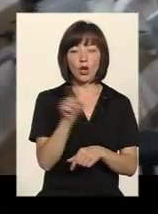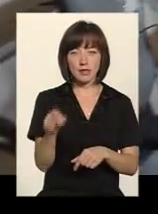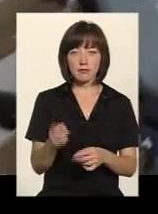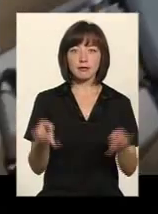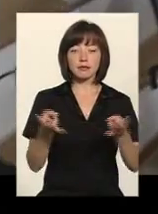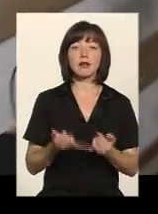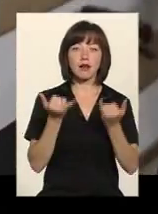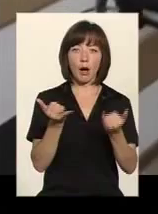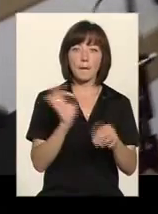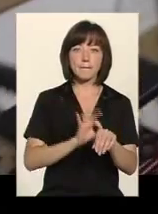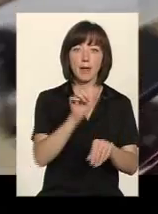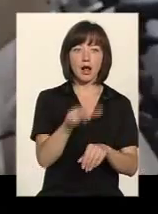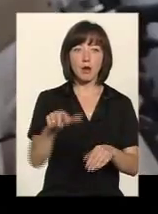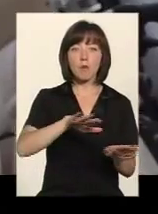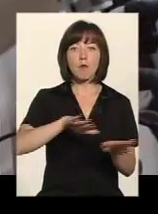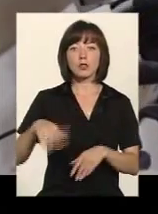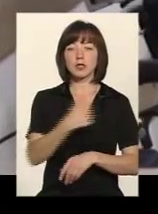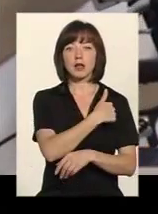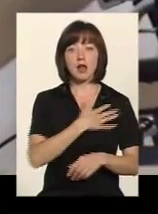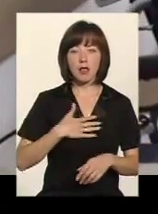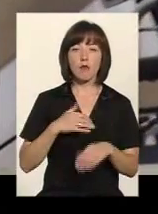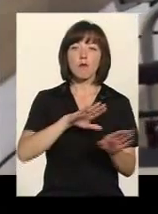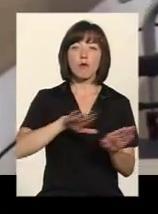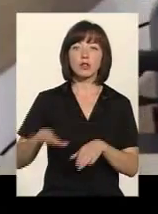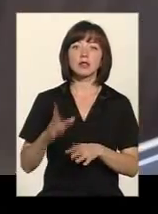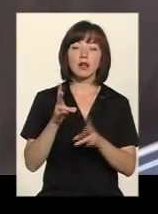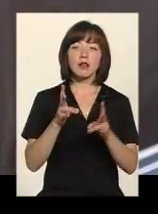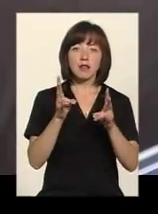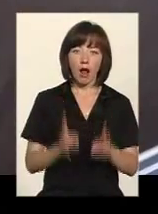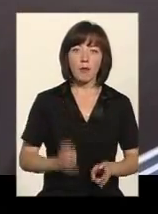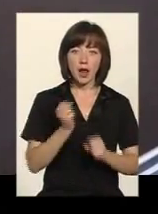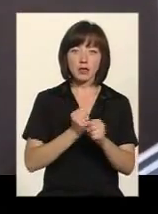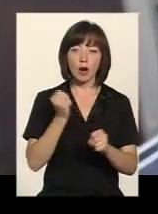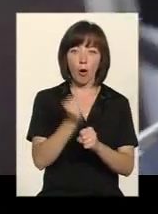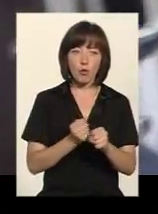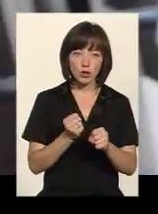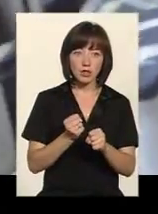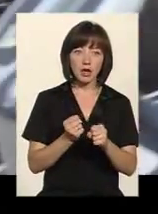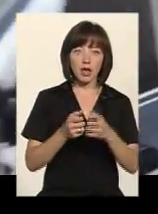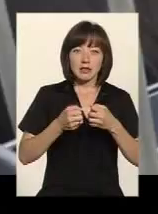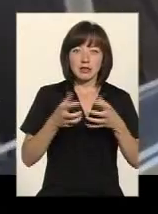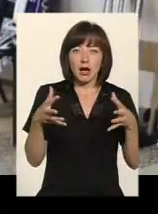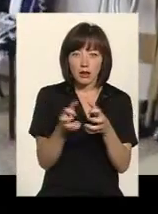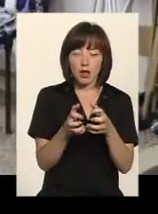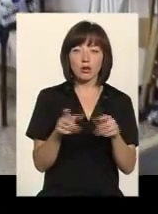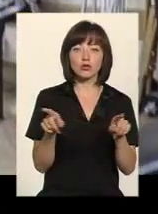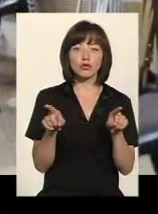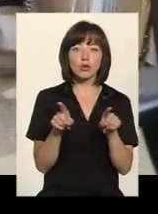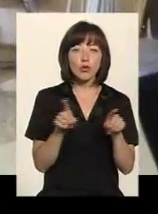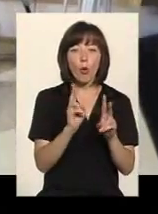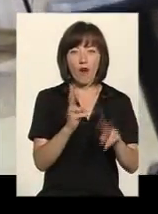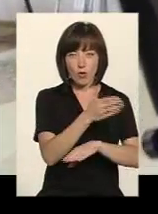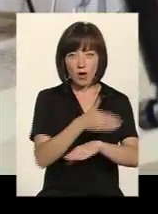для больних после ранений, после травм, для разработки контрактур. Для ампутантов це щоб розробити